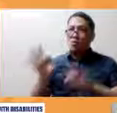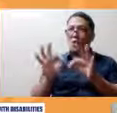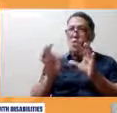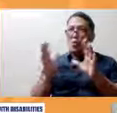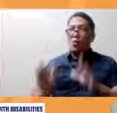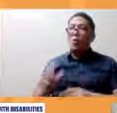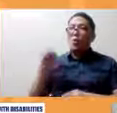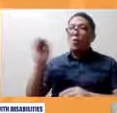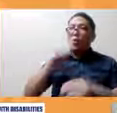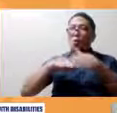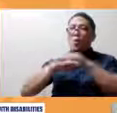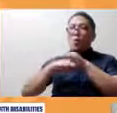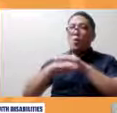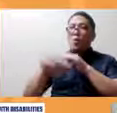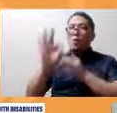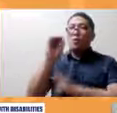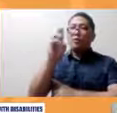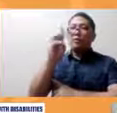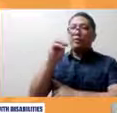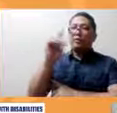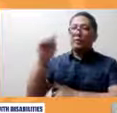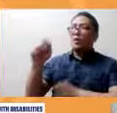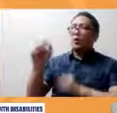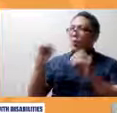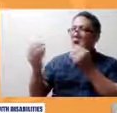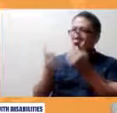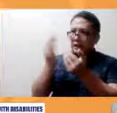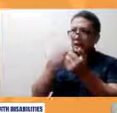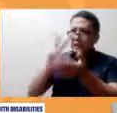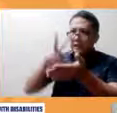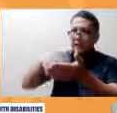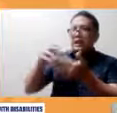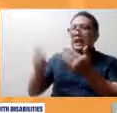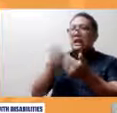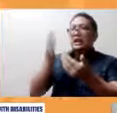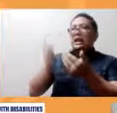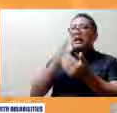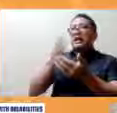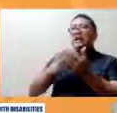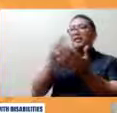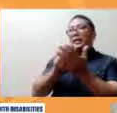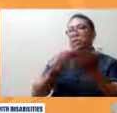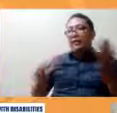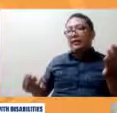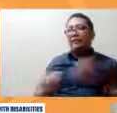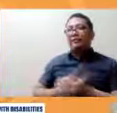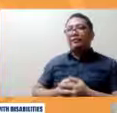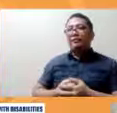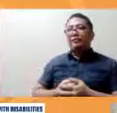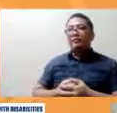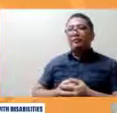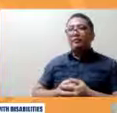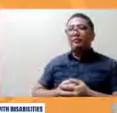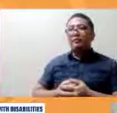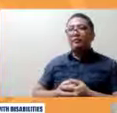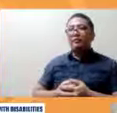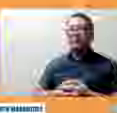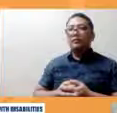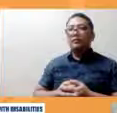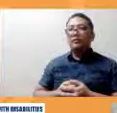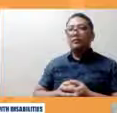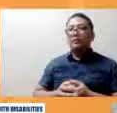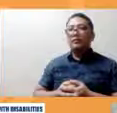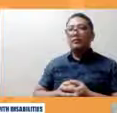accessible formats wala kang easy read easy understand materials how can you really make